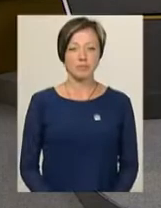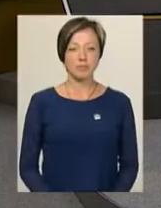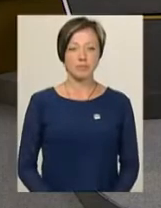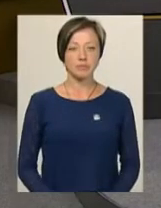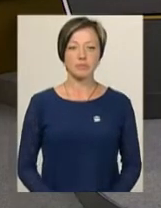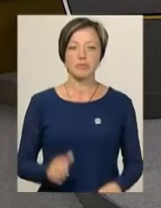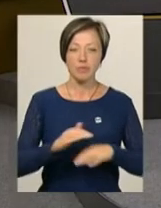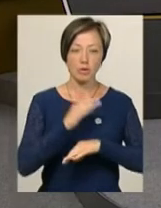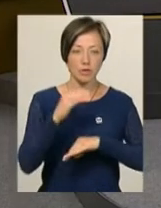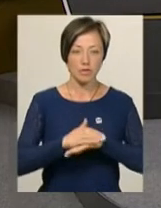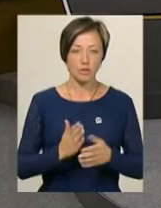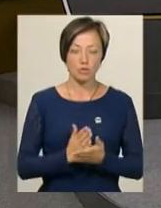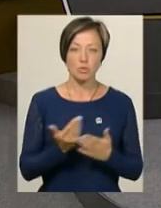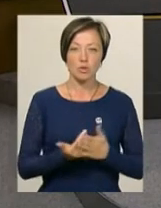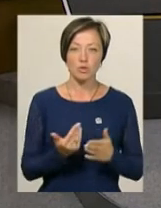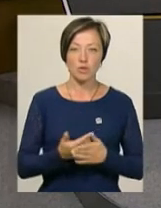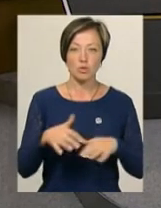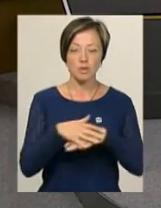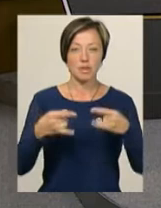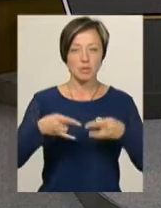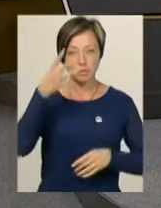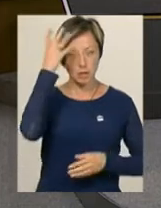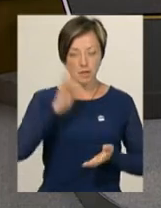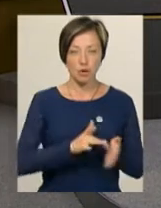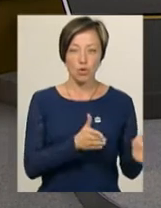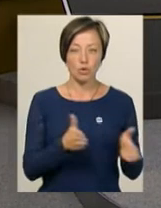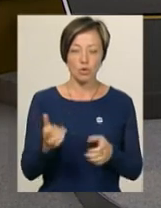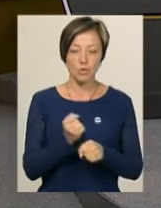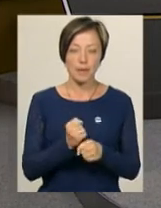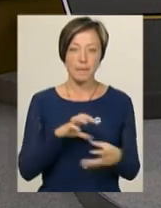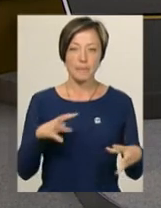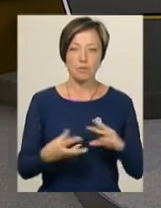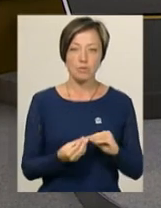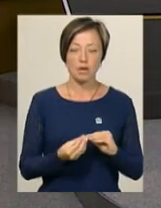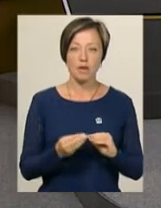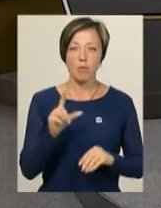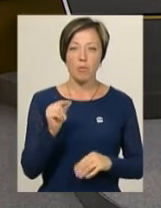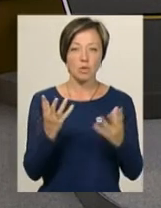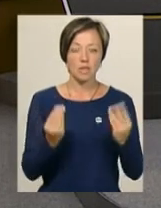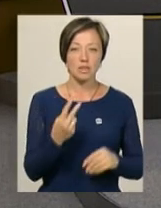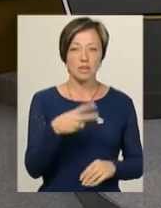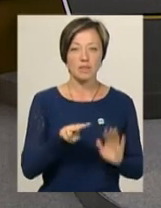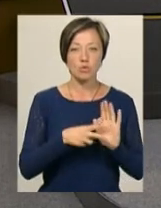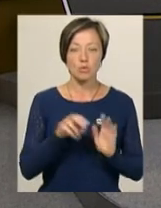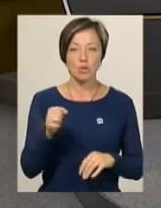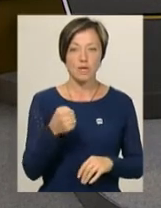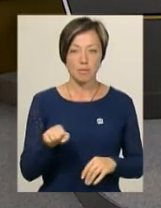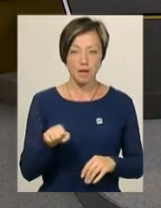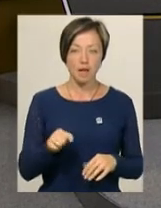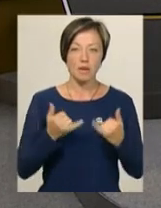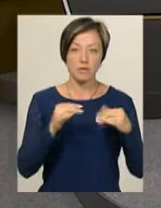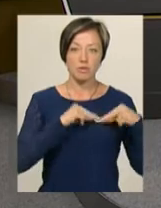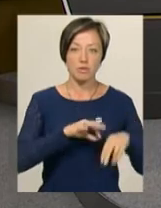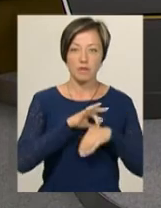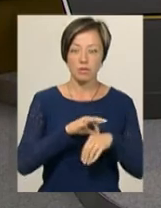Доброго вечора! Служба новин Суспільного телебачення «Поділяцентр» готова підбити інформаційні підсумки понеділка, 27 серпня. В